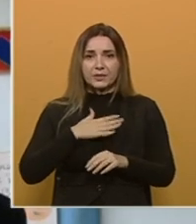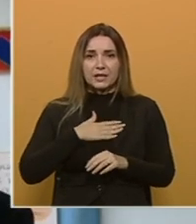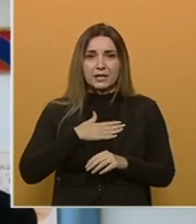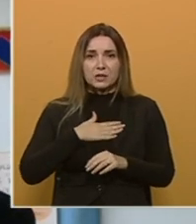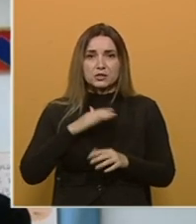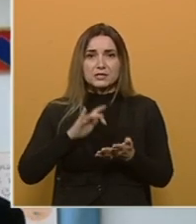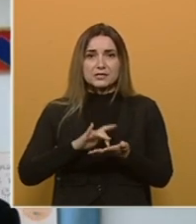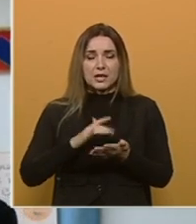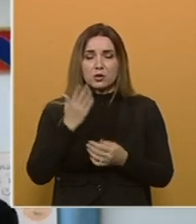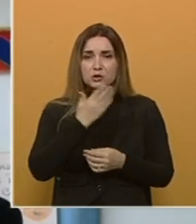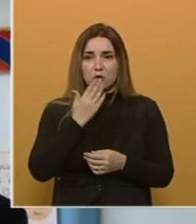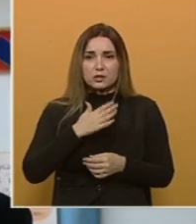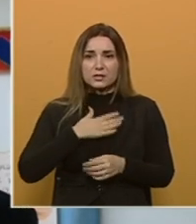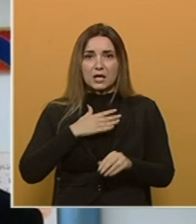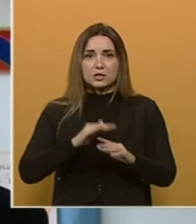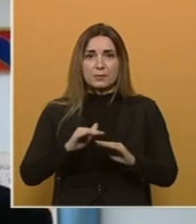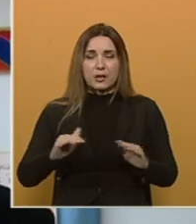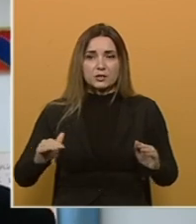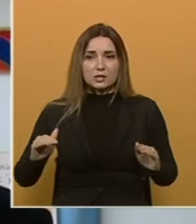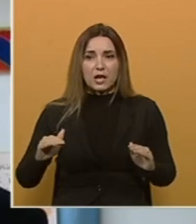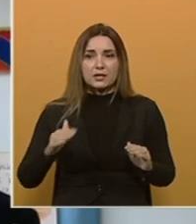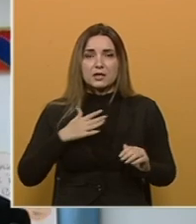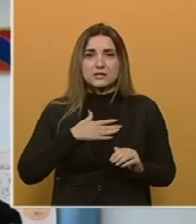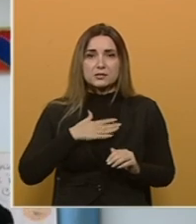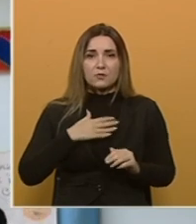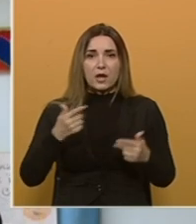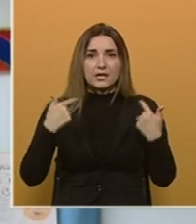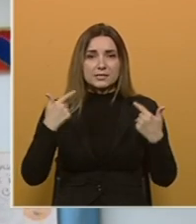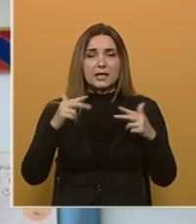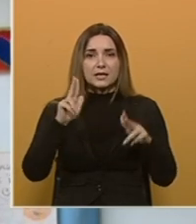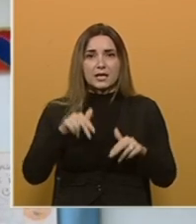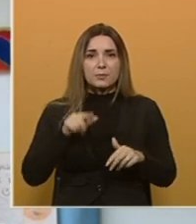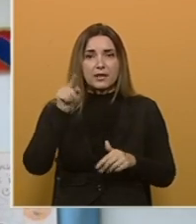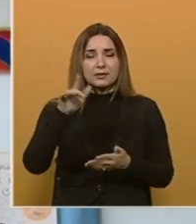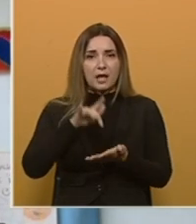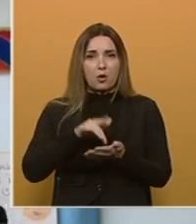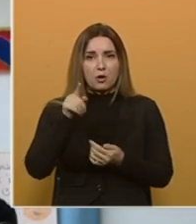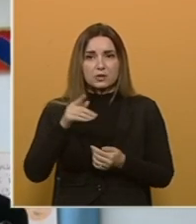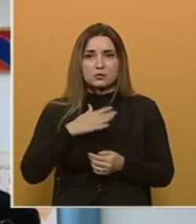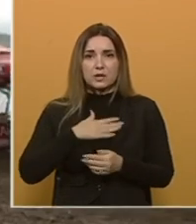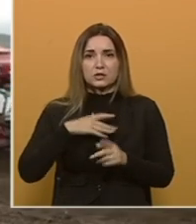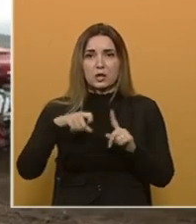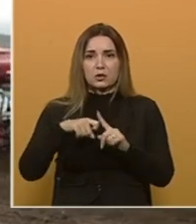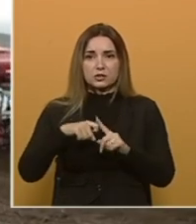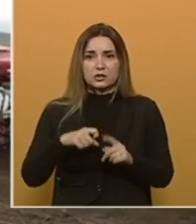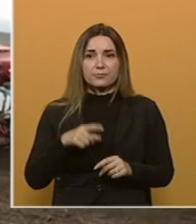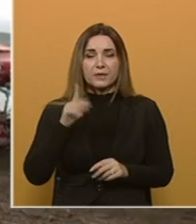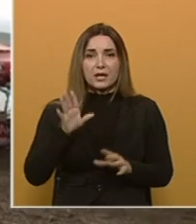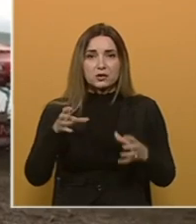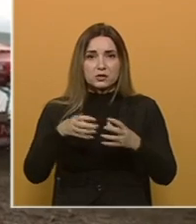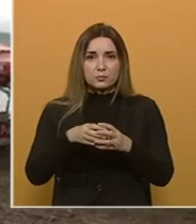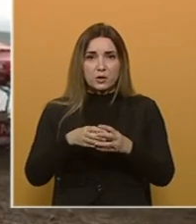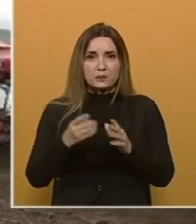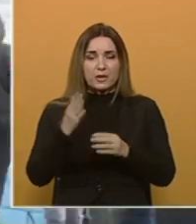srnjoškolci, naši mališani svoje izlete imati na ognjištu našeg Petra Kočića. Kočićev zbor